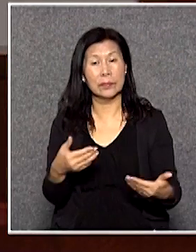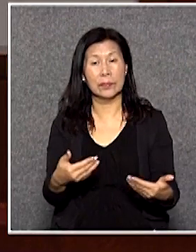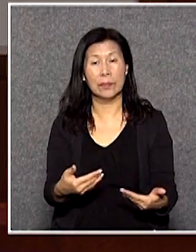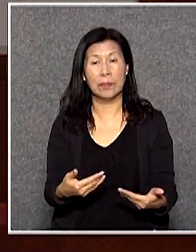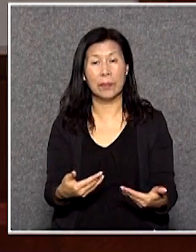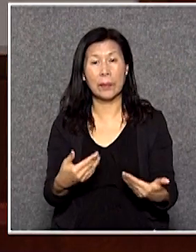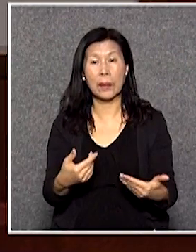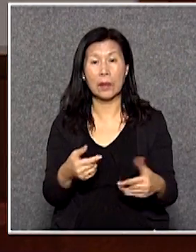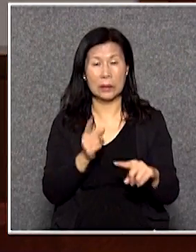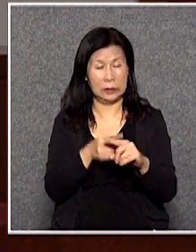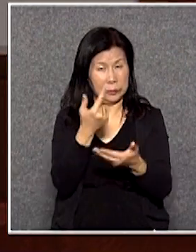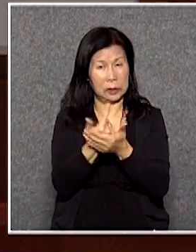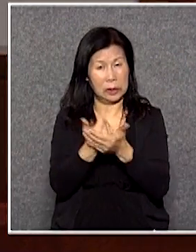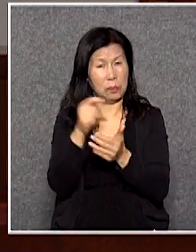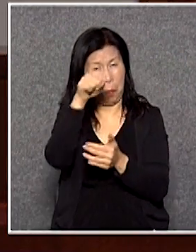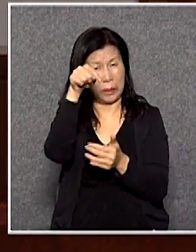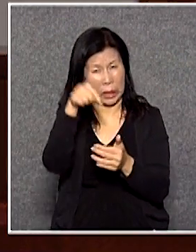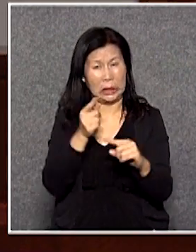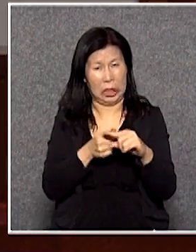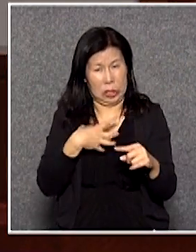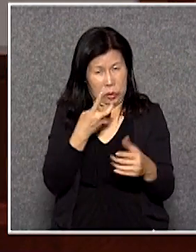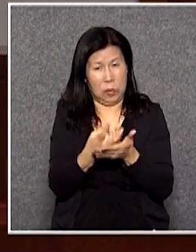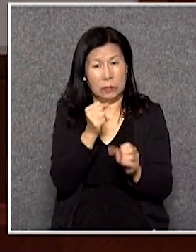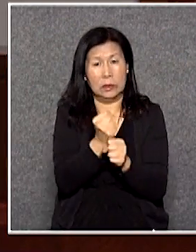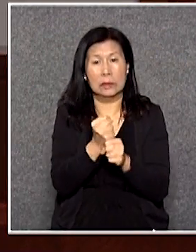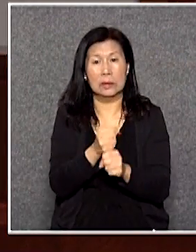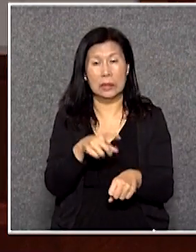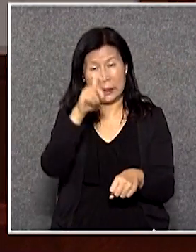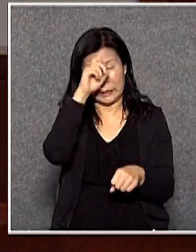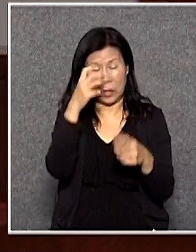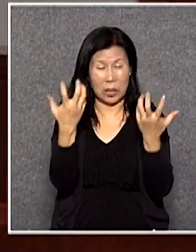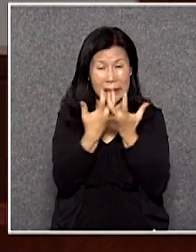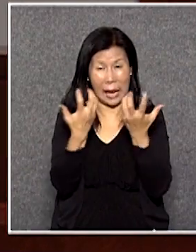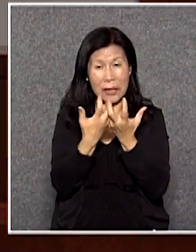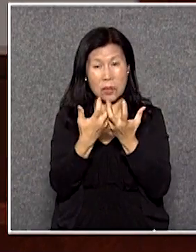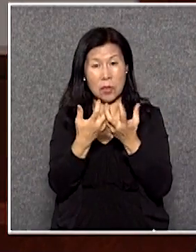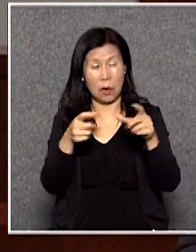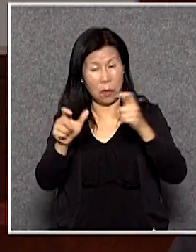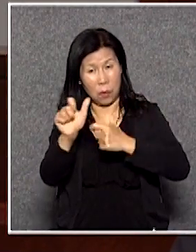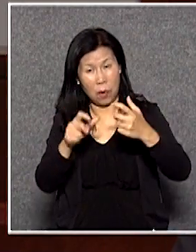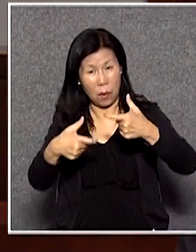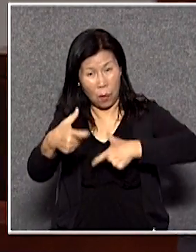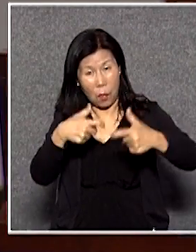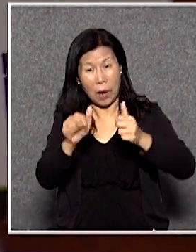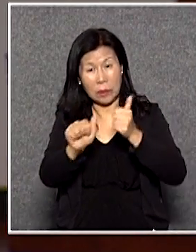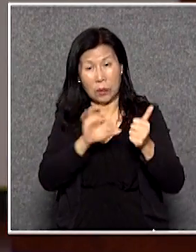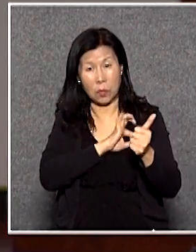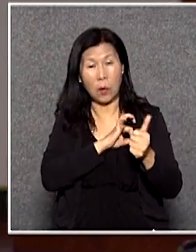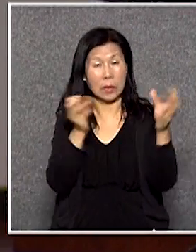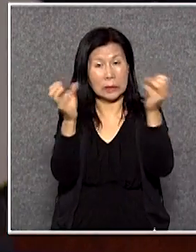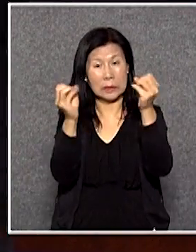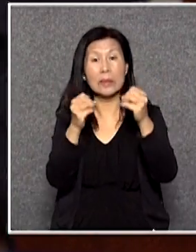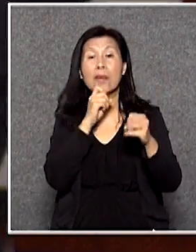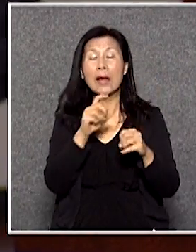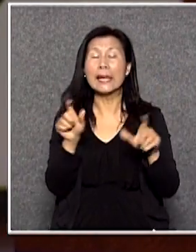一個很嚴重的問題我們記得在帳目委員會的相關的聆訊裏面亦特別